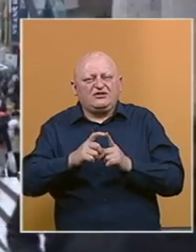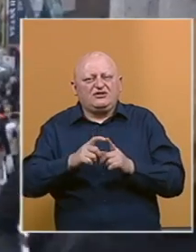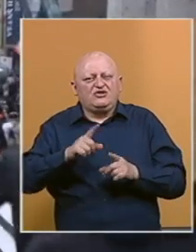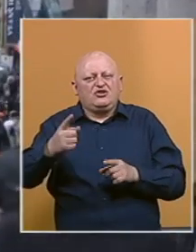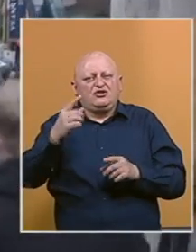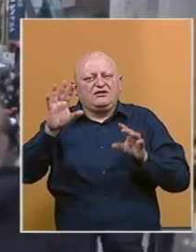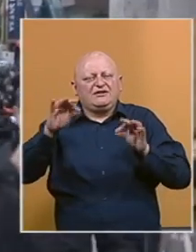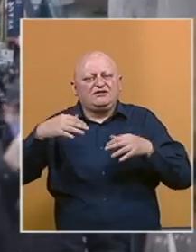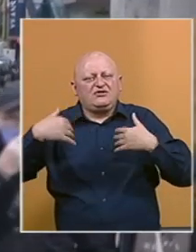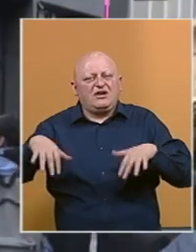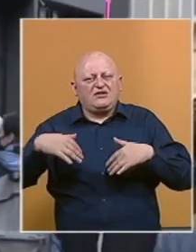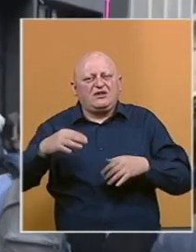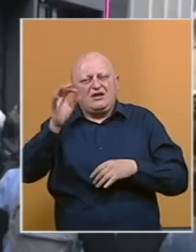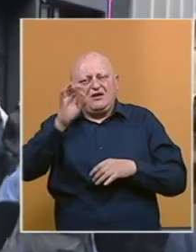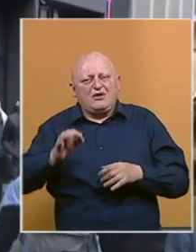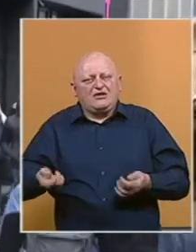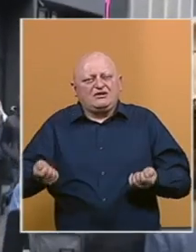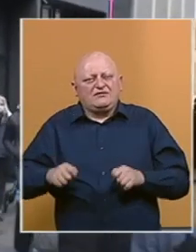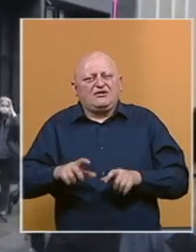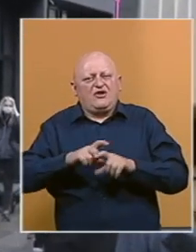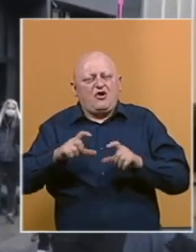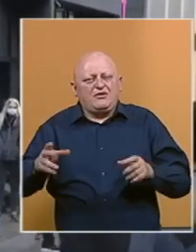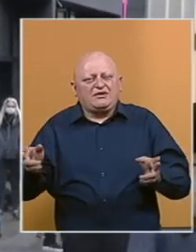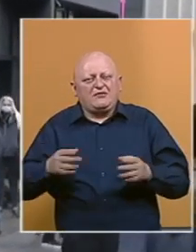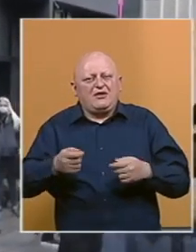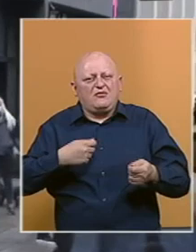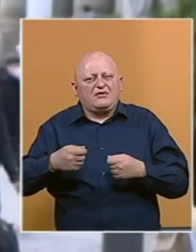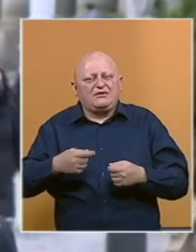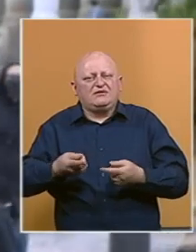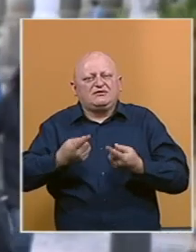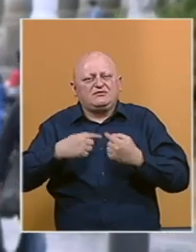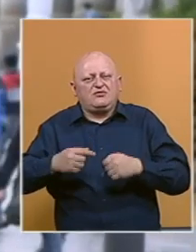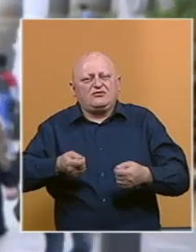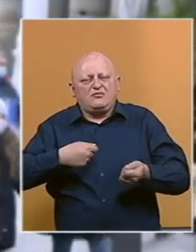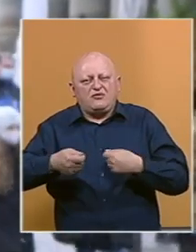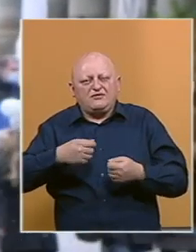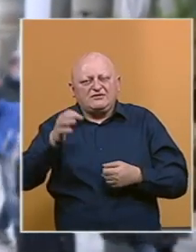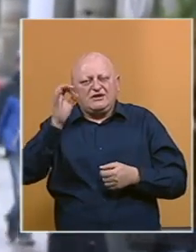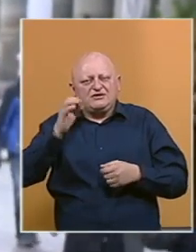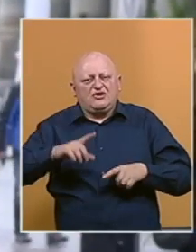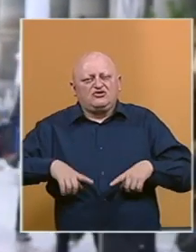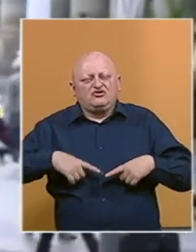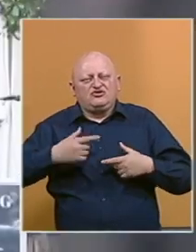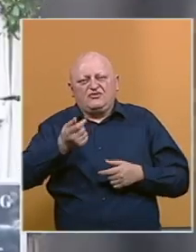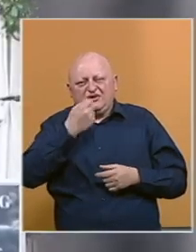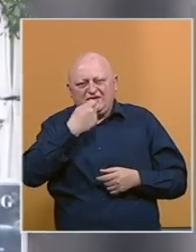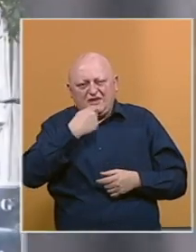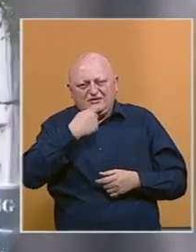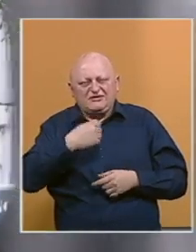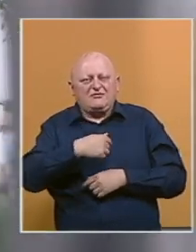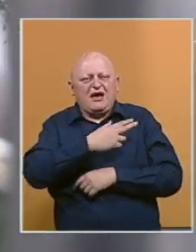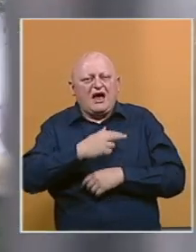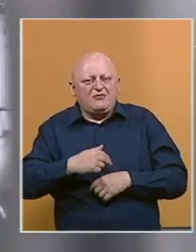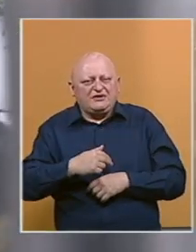decembra do 10. januara. Planirano je i zatvaranje objekata maloprodaje s izuzetkom prodavnica, s osnovnim životnim